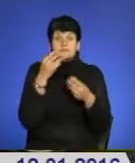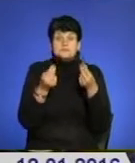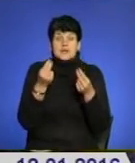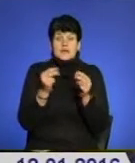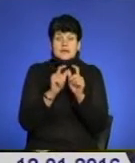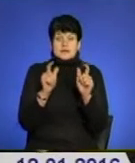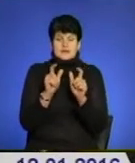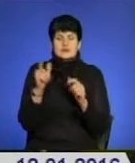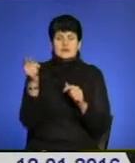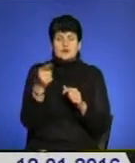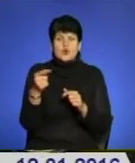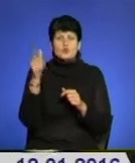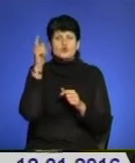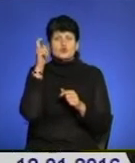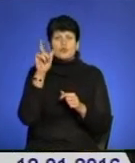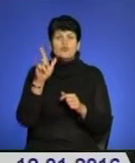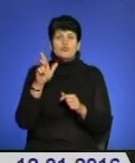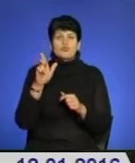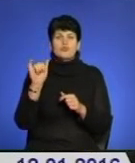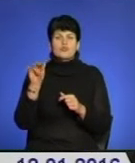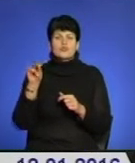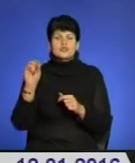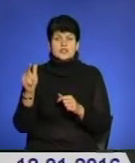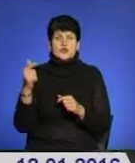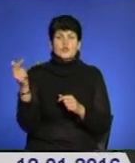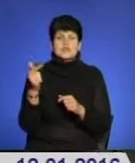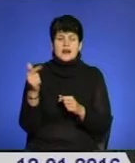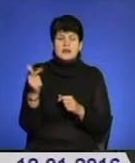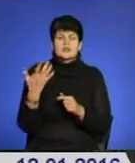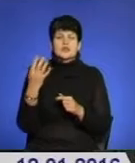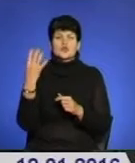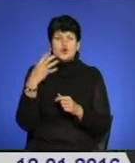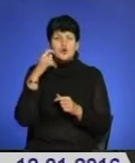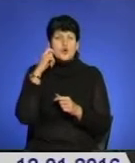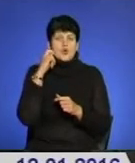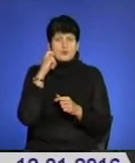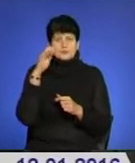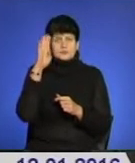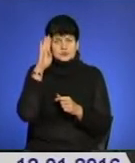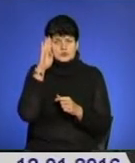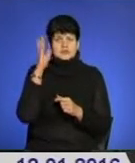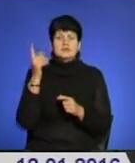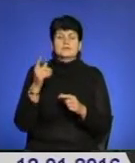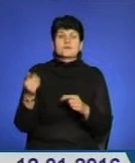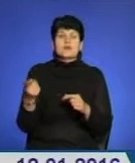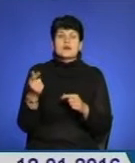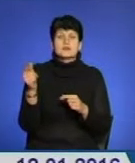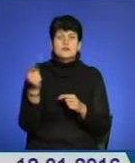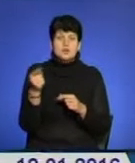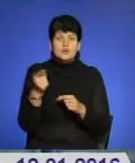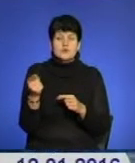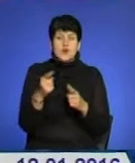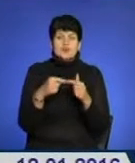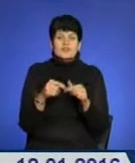В Тернополі Чорткові, Бучачі та Гусятині 40-річний житель обласного центру, незважаючи на заборону, організував зали для участі в